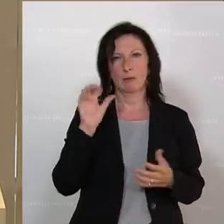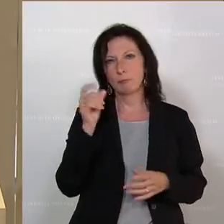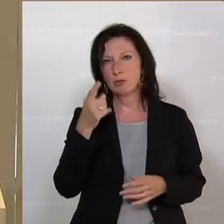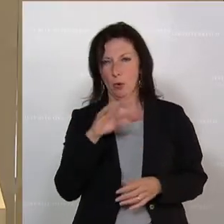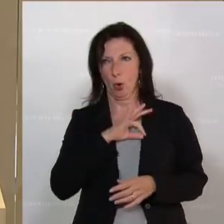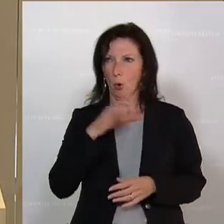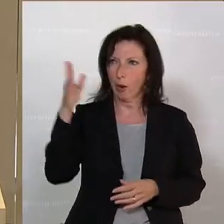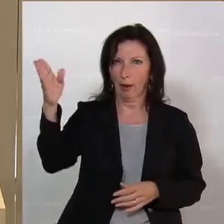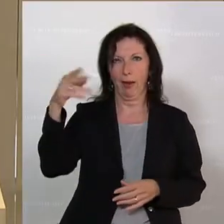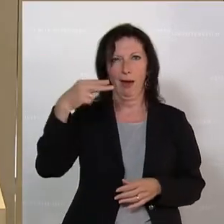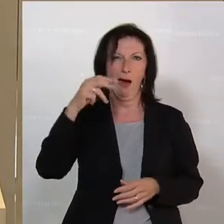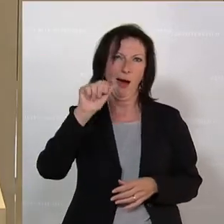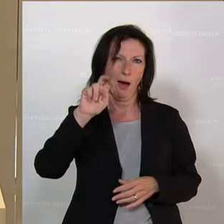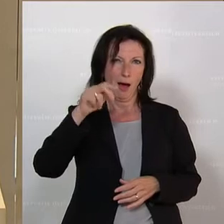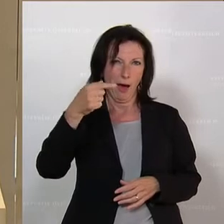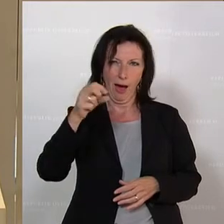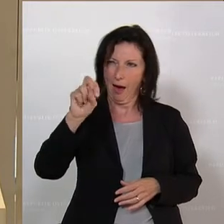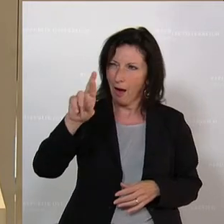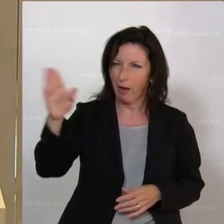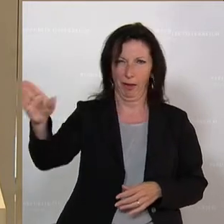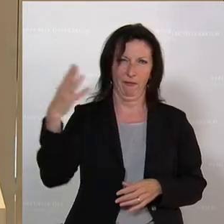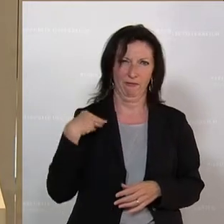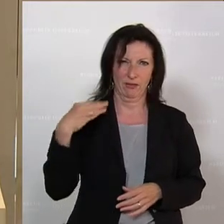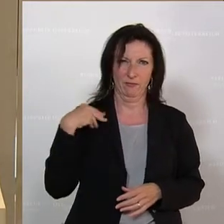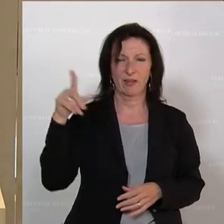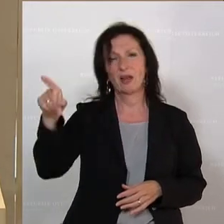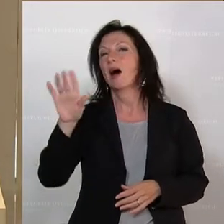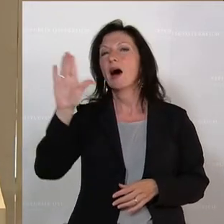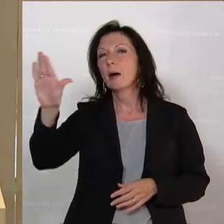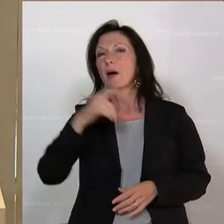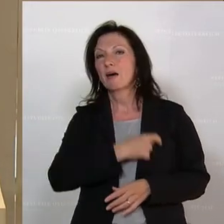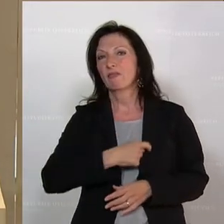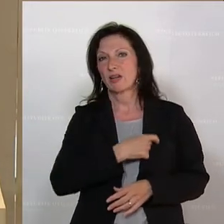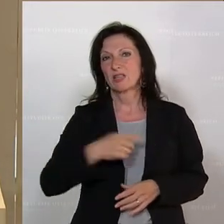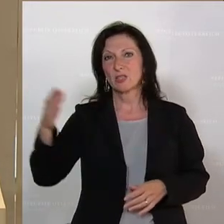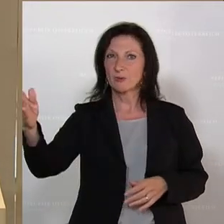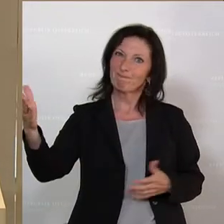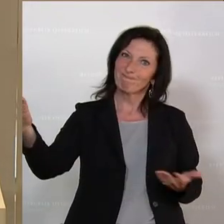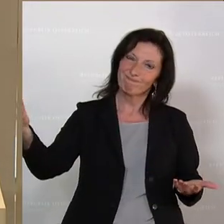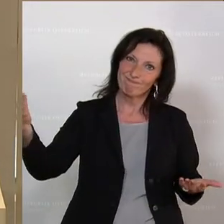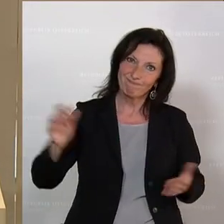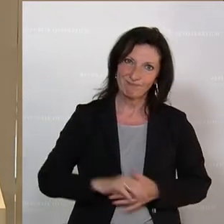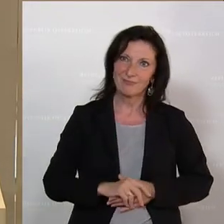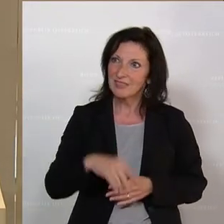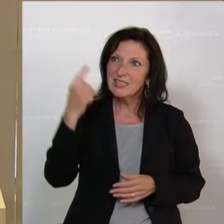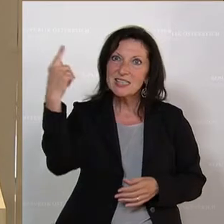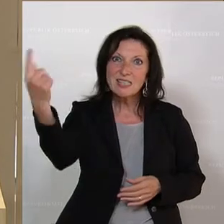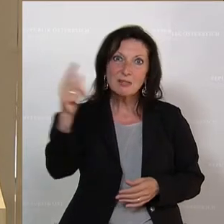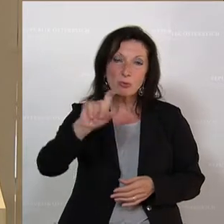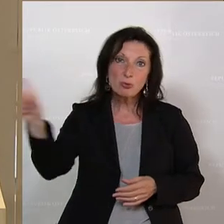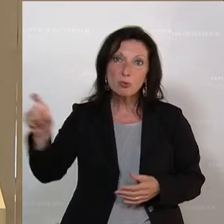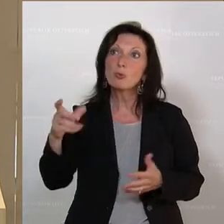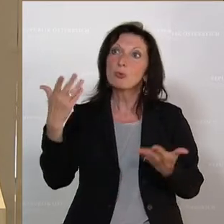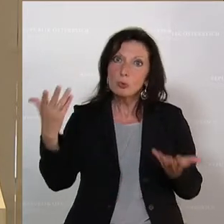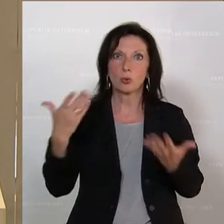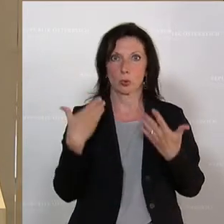Kollege Hanger immer wieder. Aber ich möchte schon eines feststellen, die haben Sie, Ihre Fraktion auch, halt auch zum Großteil selbst zu verantworten